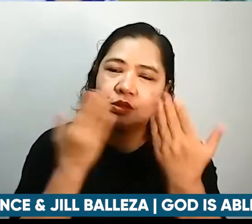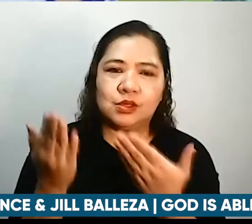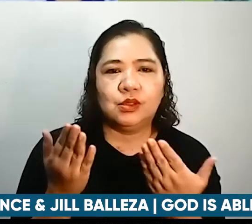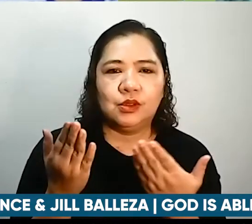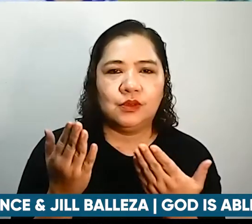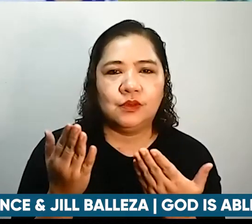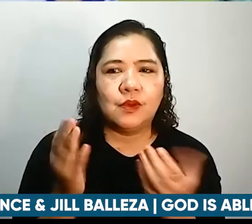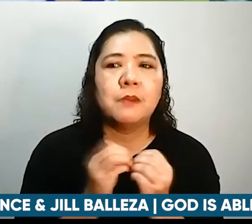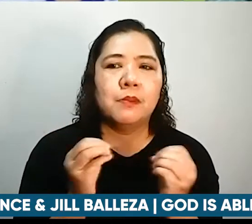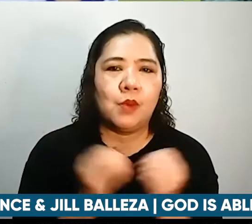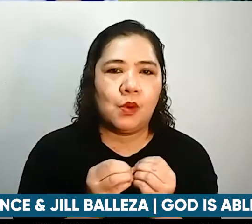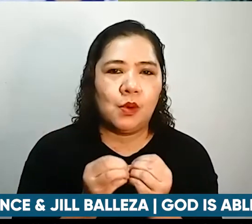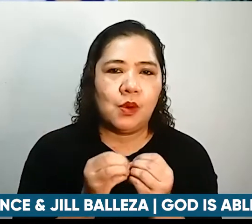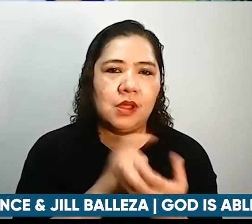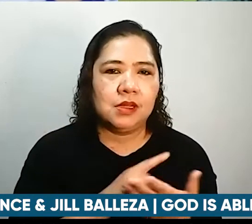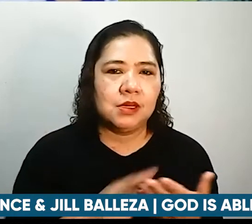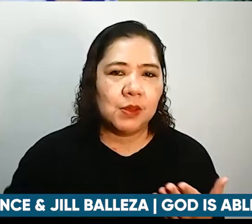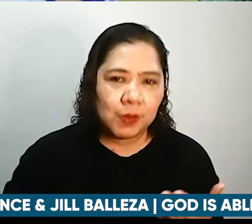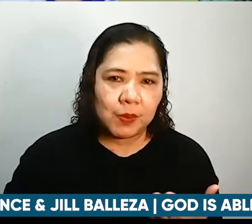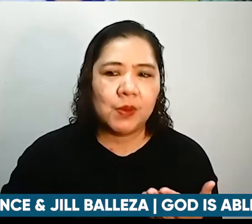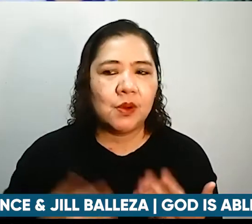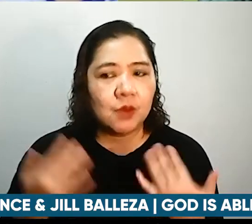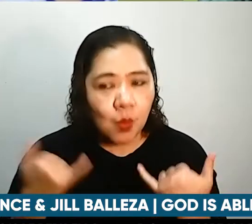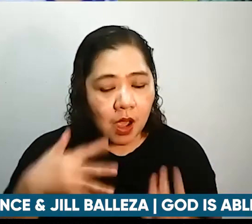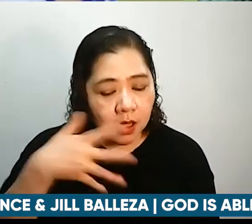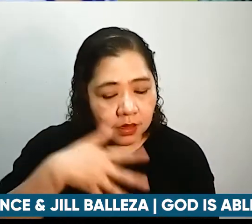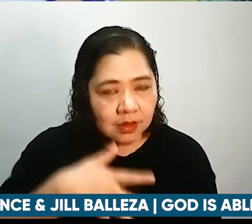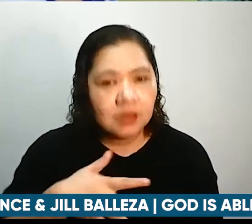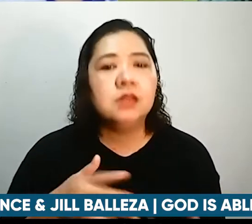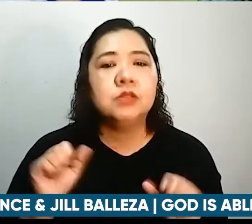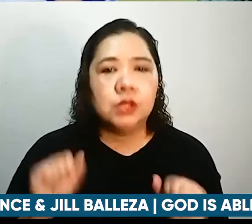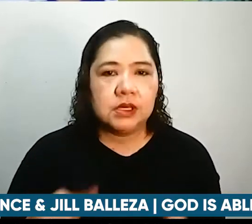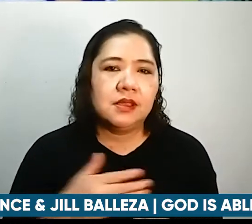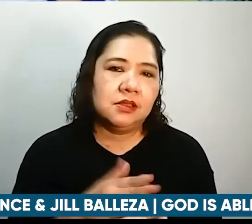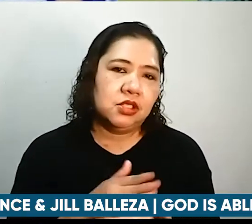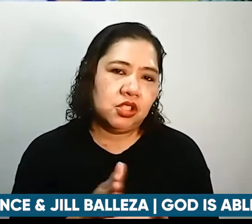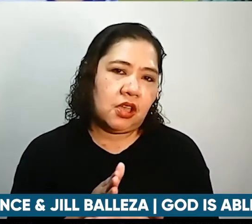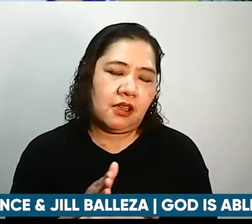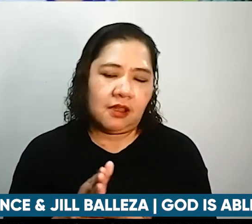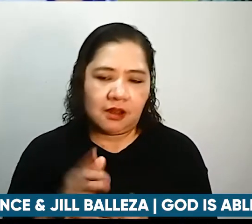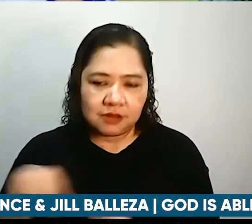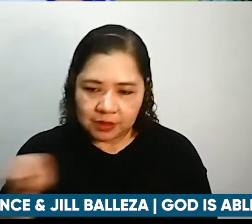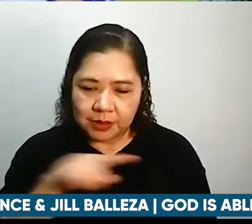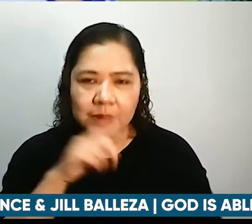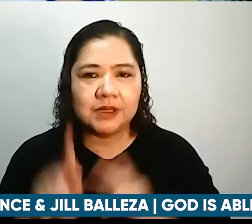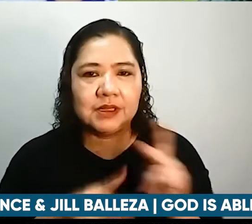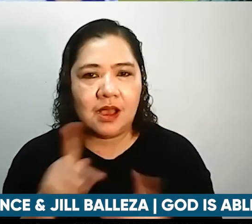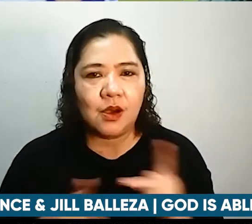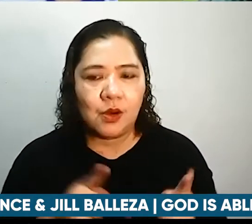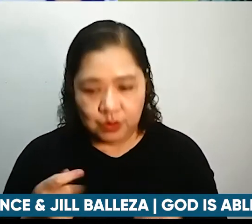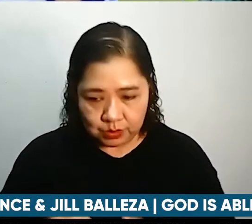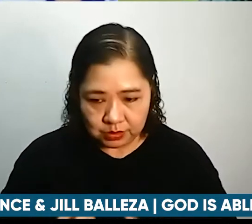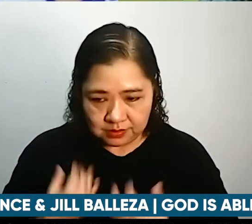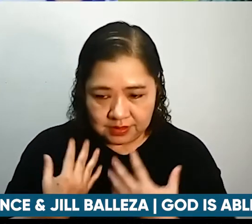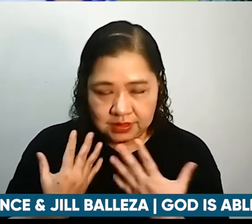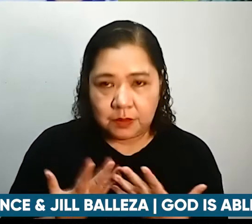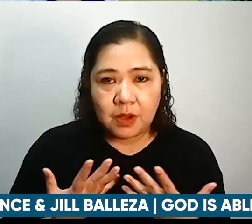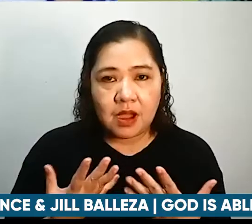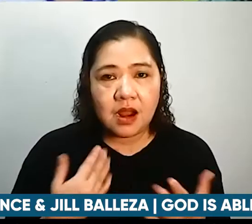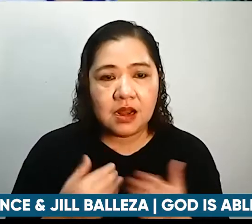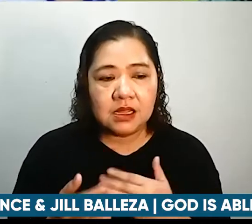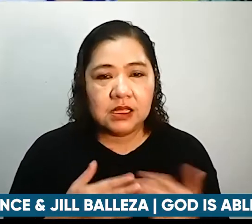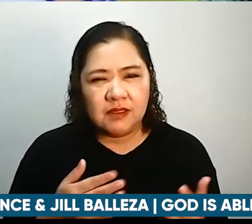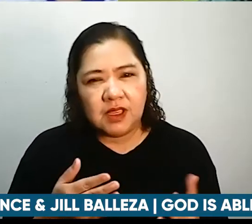ganito para ma-share mo sa ibang tao and ma-bless sila diba na ma-inspired din sila na kahit ka may